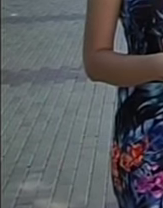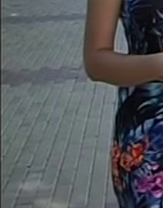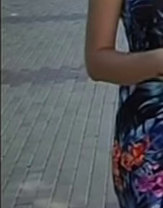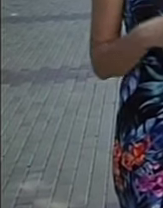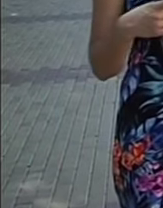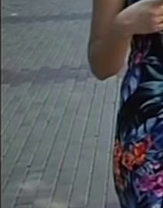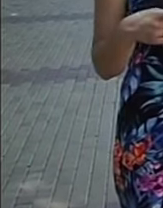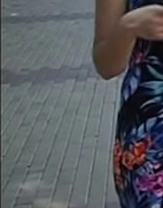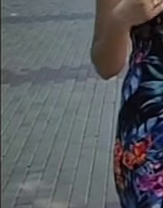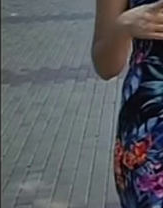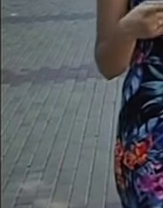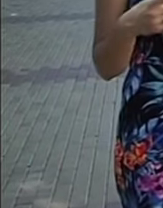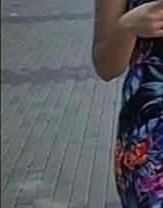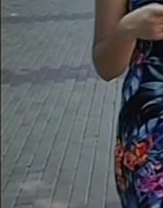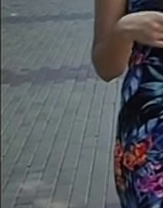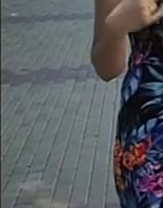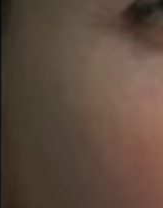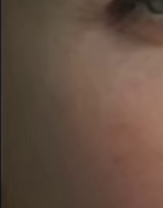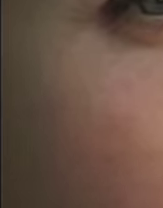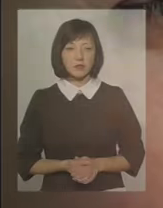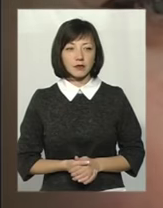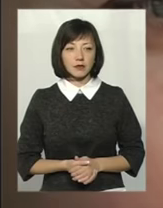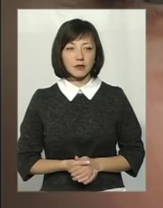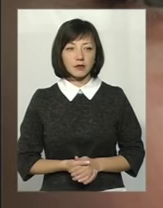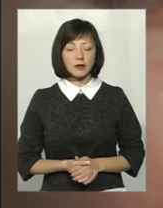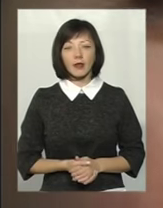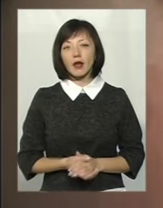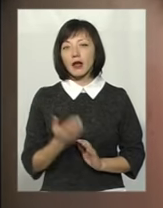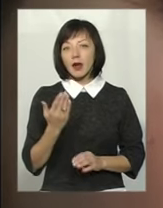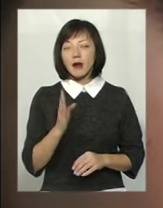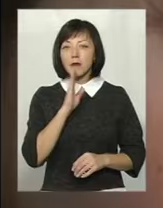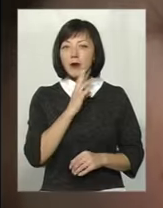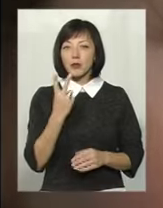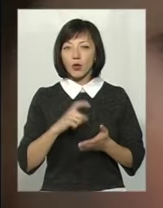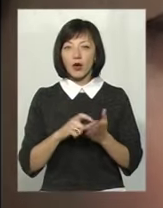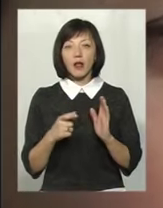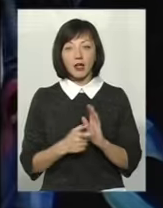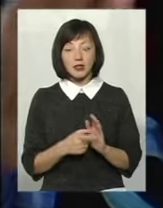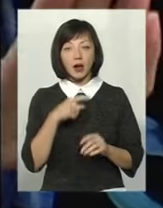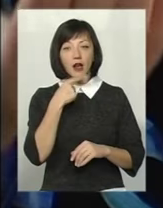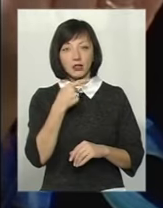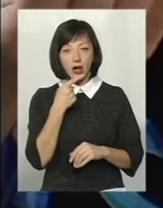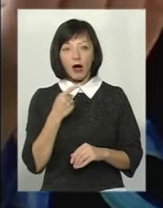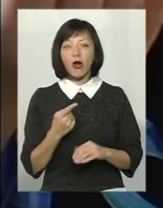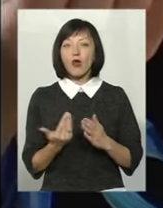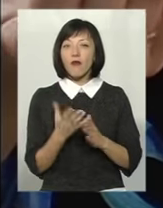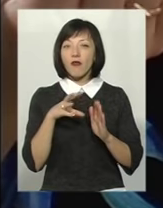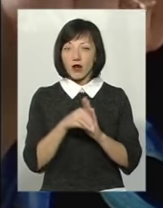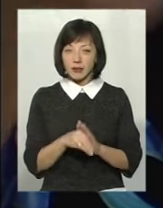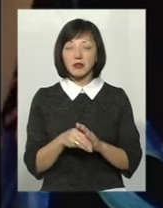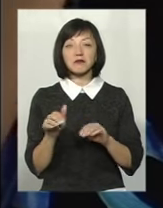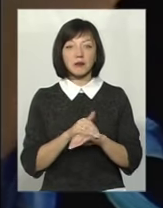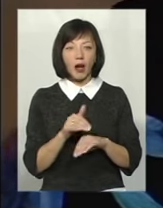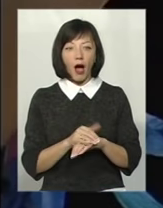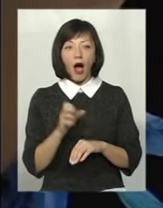Наталя Ханецька – мати другокласника і психолог за професією. Як мама нововведення в молодшій школі вітає. А як психолог пояснює, на такі